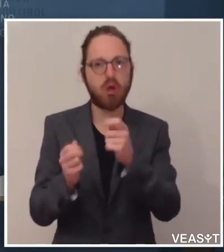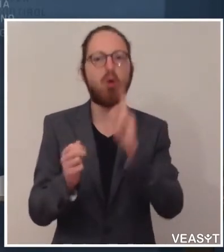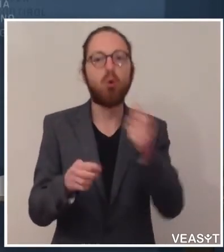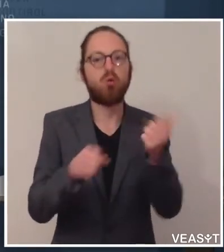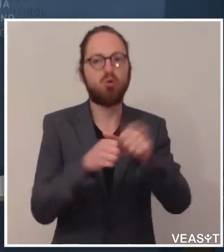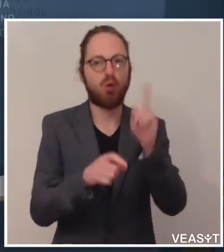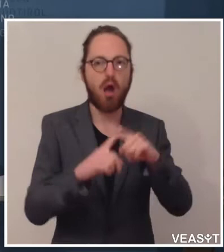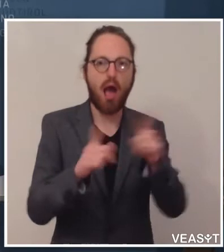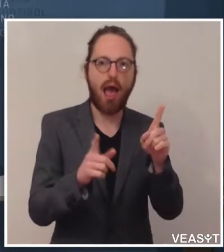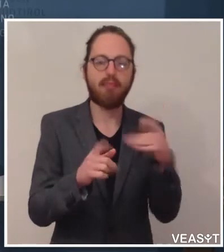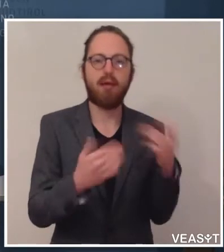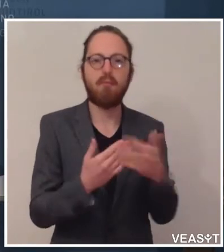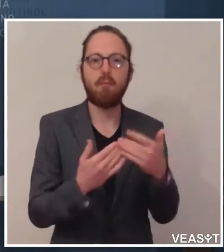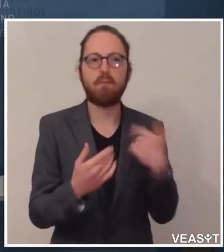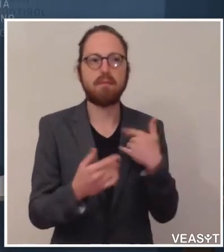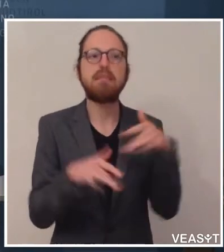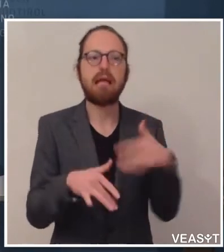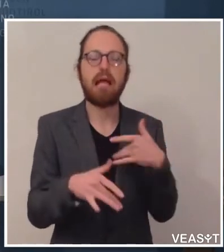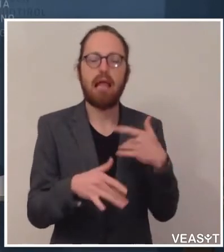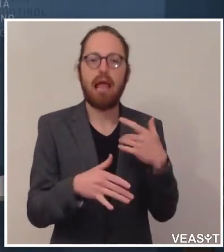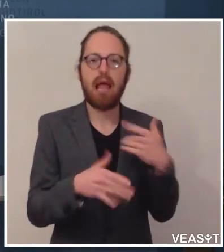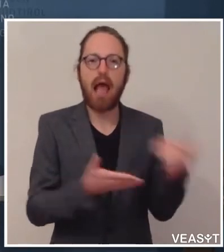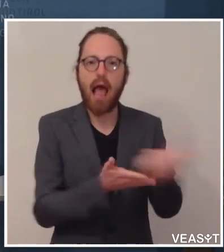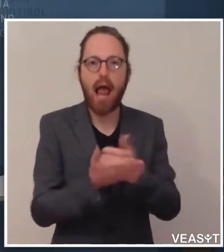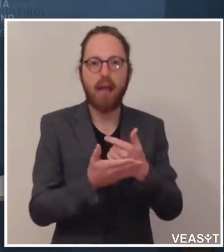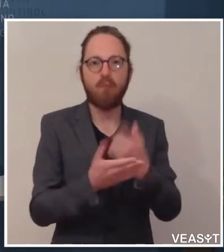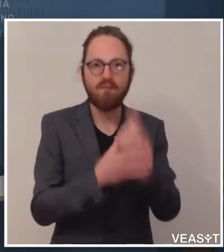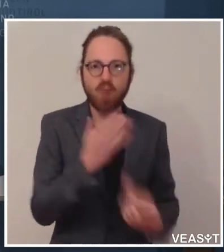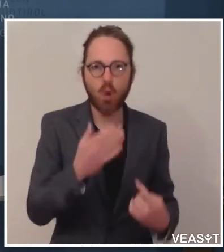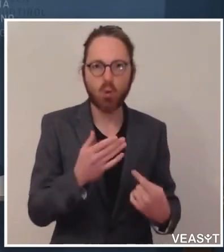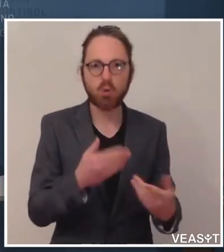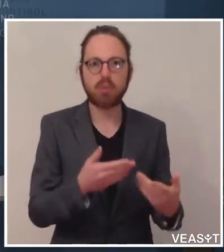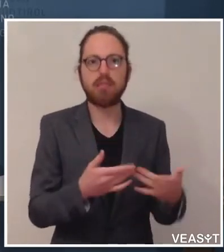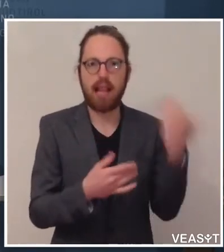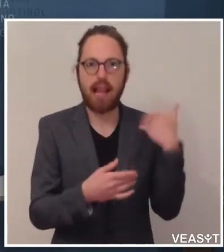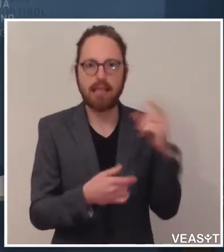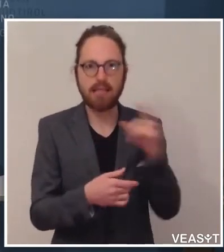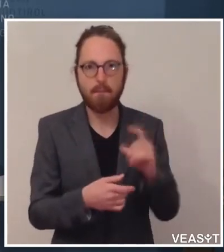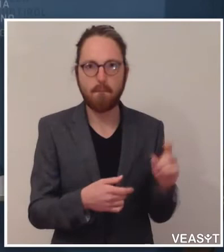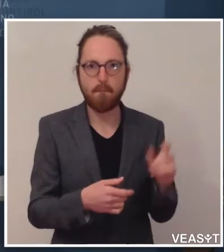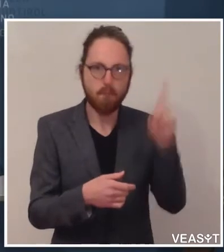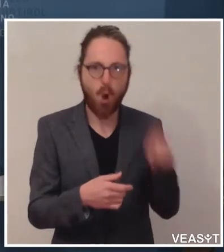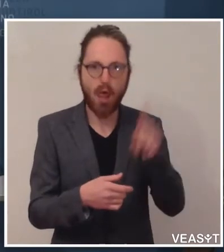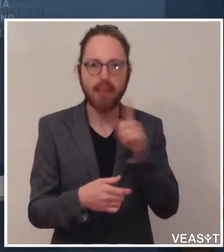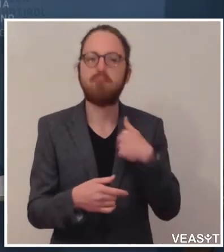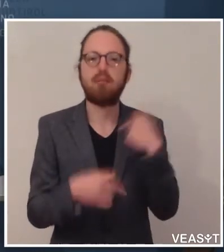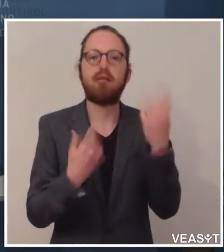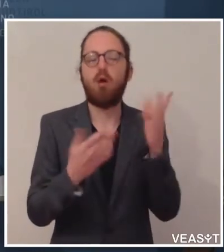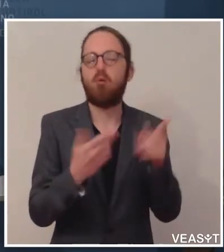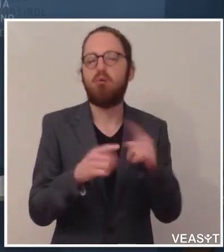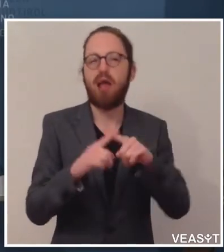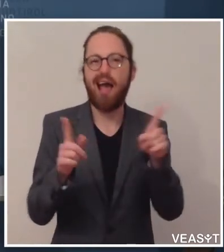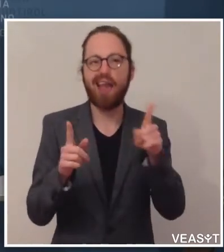einen sieben Einkommensverlust erlitten haben in den letzten Monaten. Auch dann, wenn sie in eine andere unterstützende